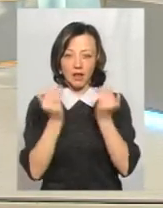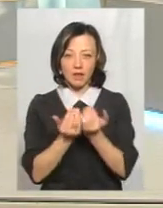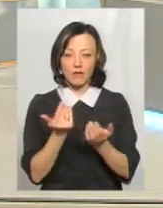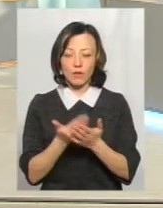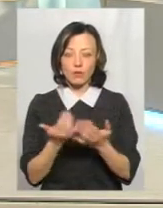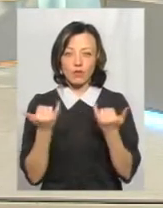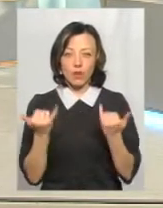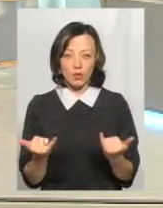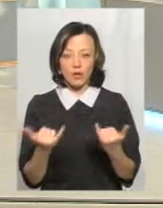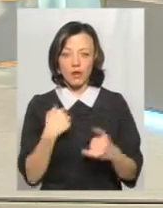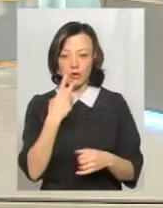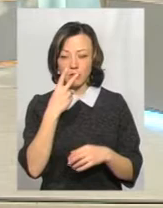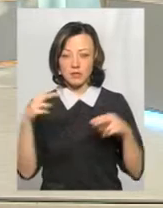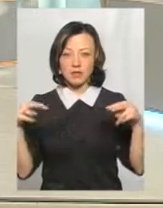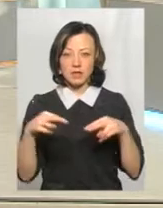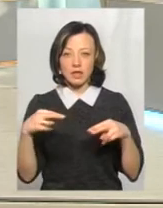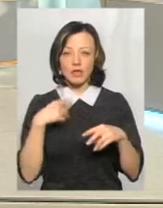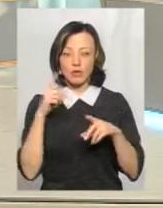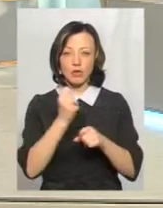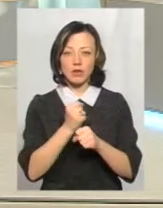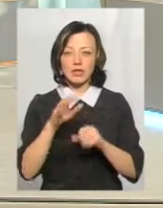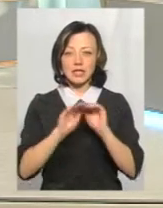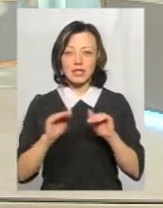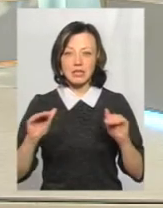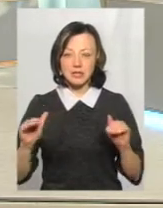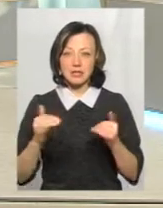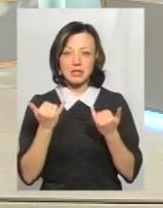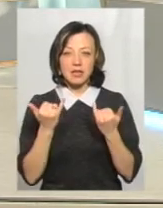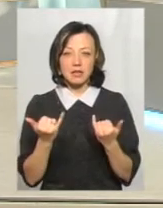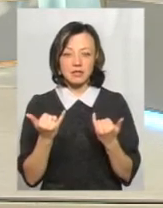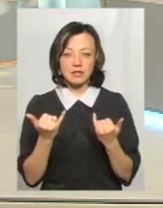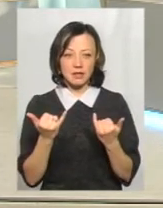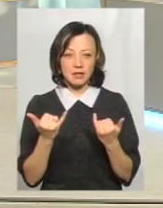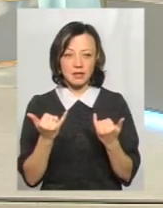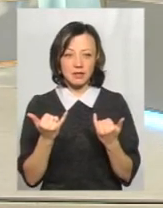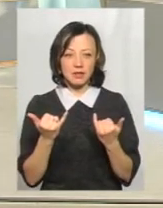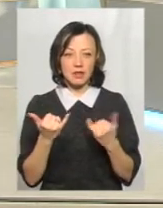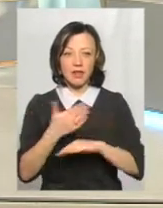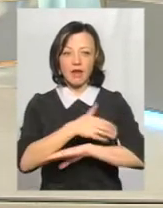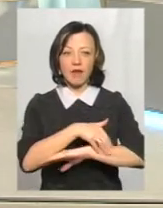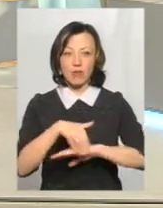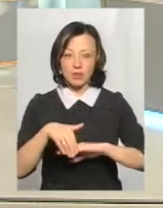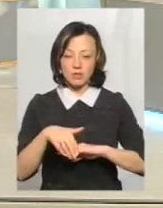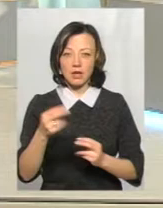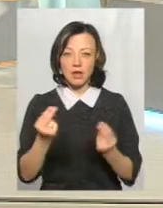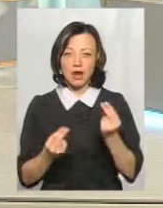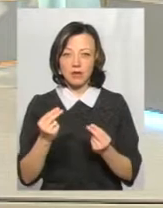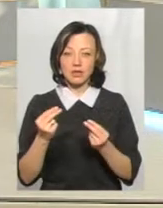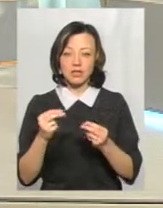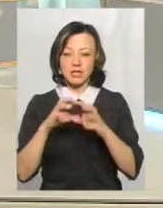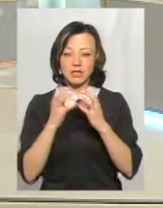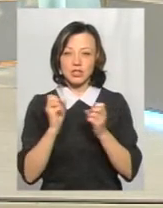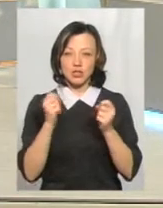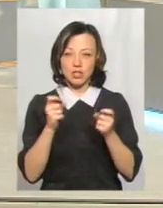от сьогодні навіть я була свідком того, що я йду на роботу, ці всі діти, вони зараз на вулиці, вони грають у сніжки.